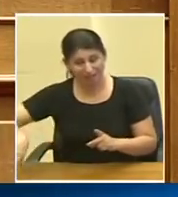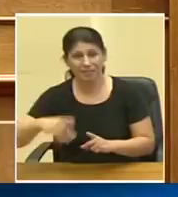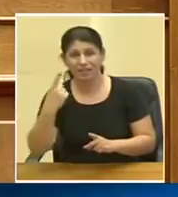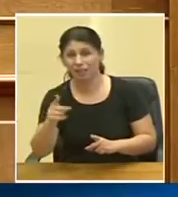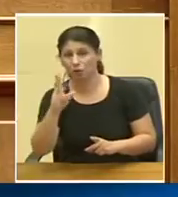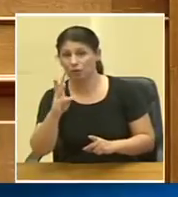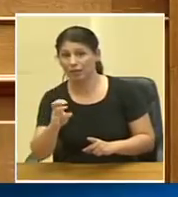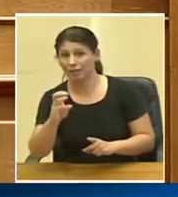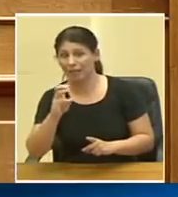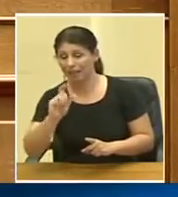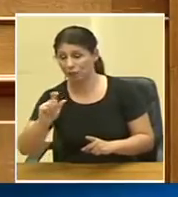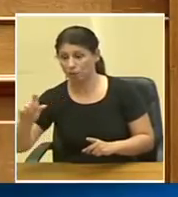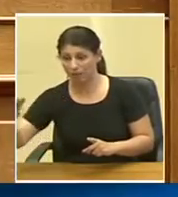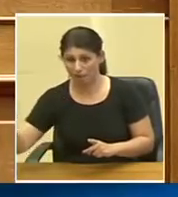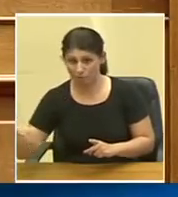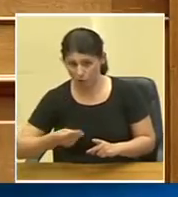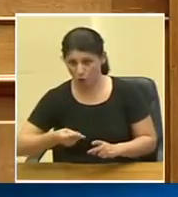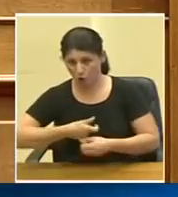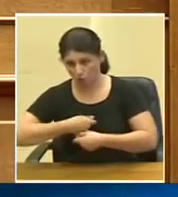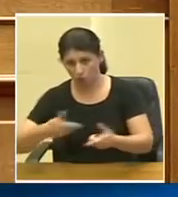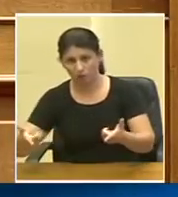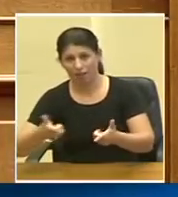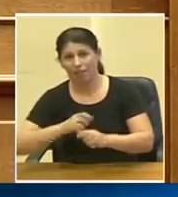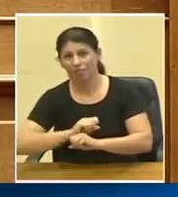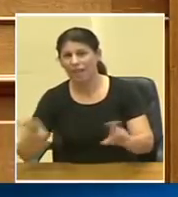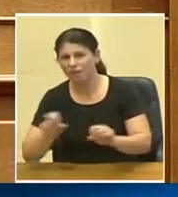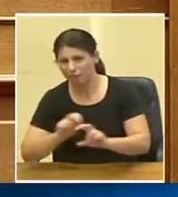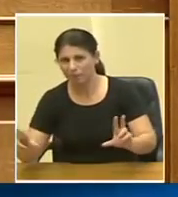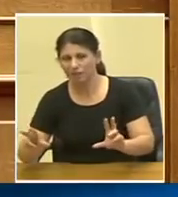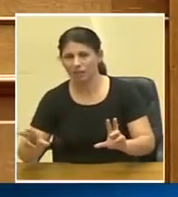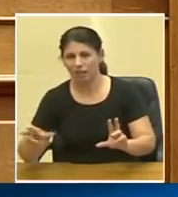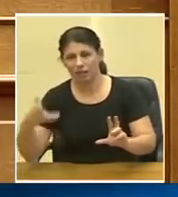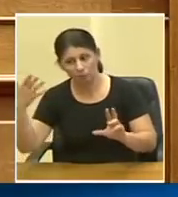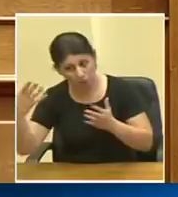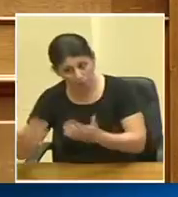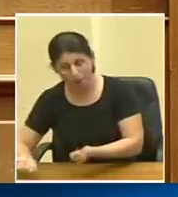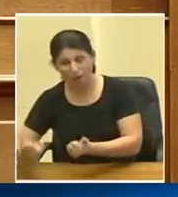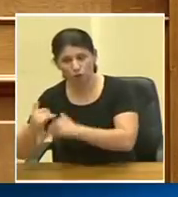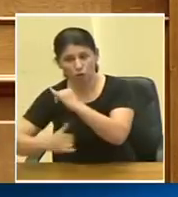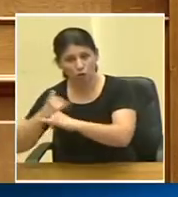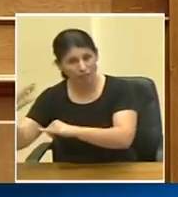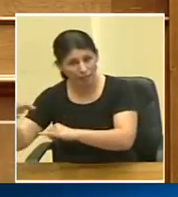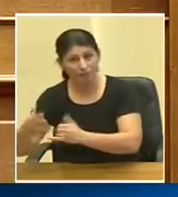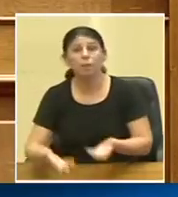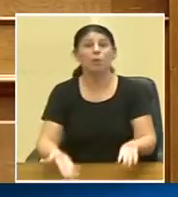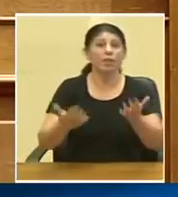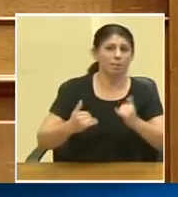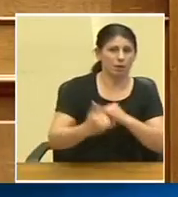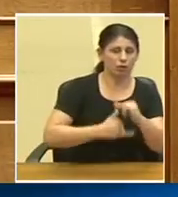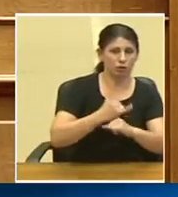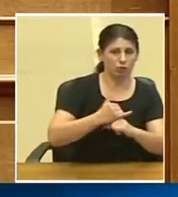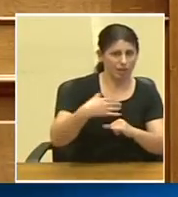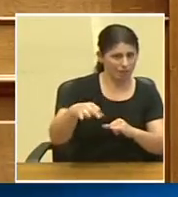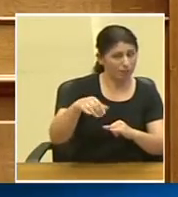εκατομμύρια ευρώ να πάνε διαφημιστική δαπάνη σε υπακτά και ανύπακτα site είναι και αυτό ένα δίλημα σε 7